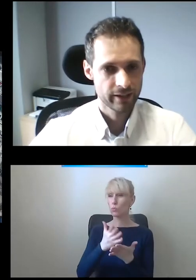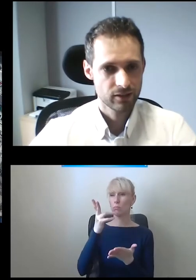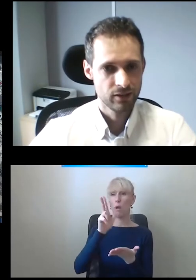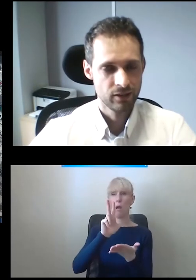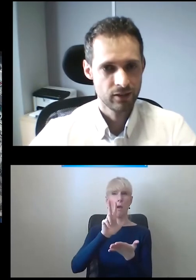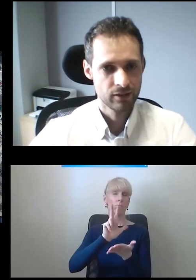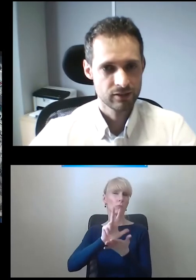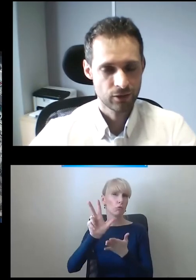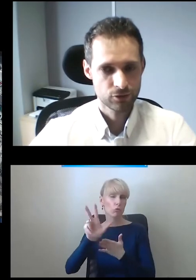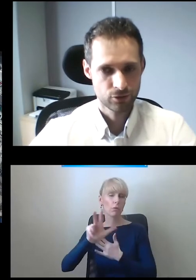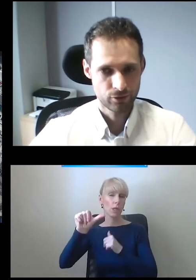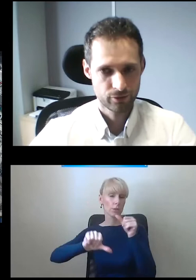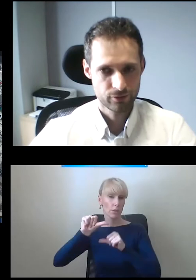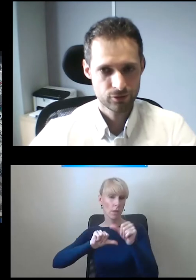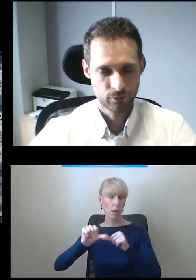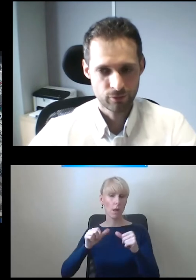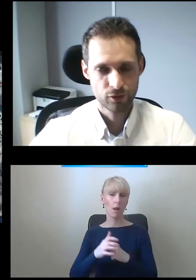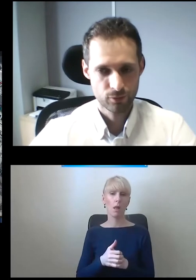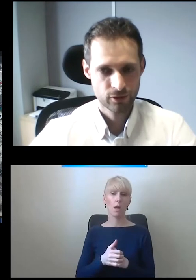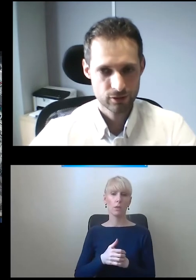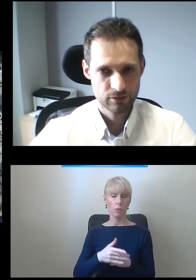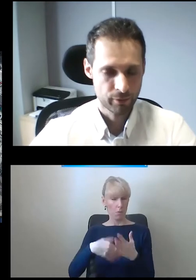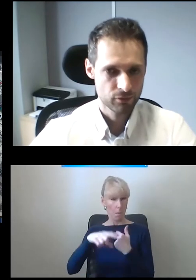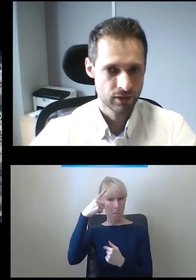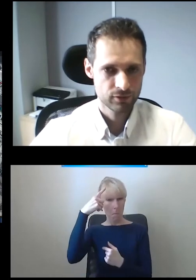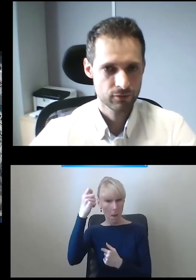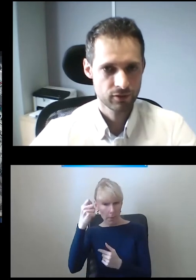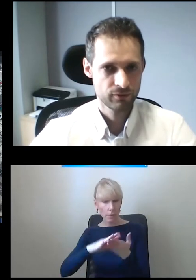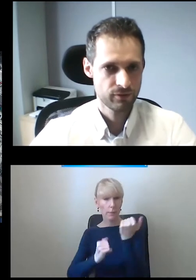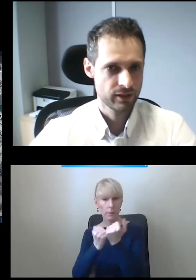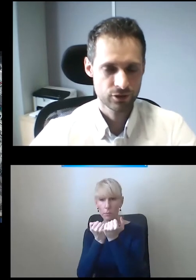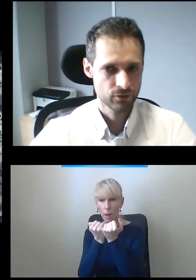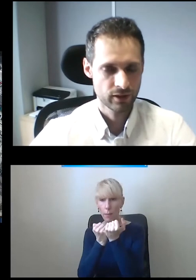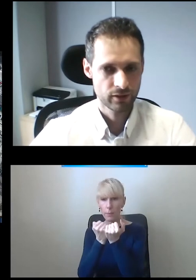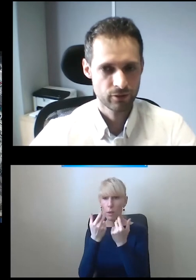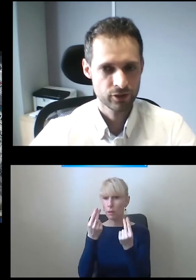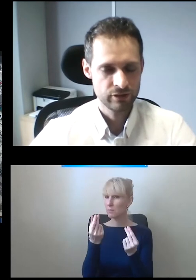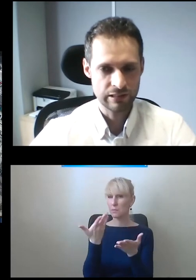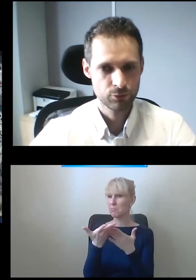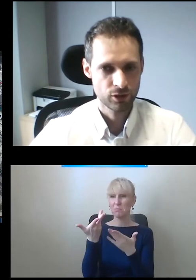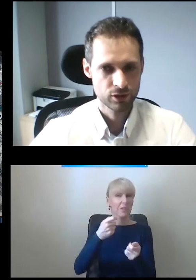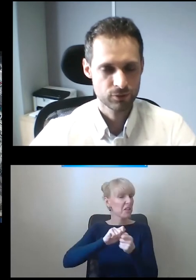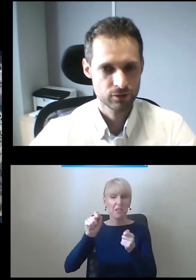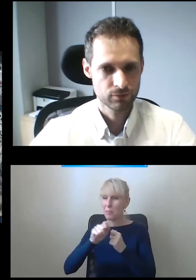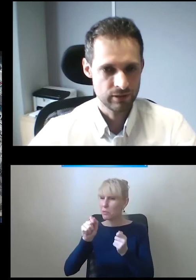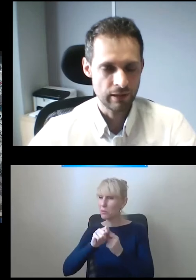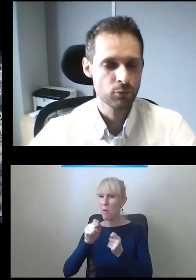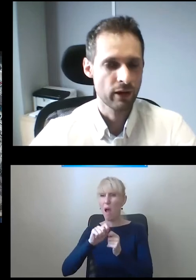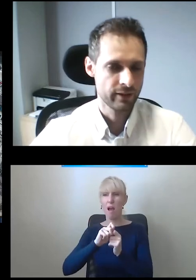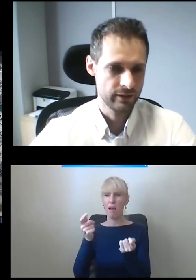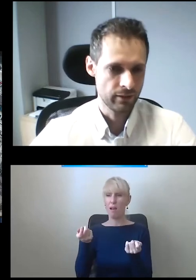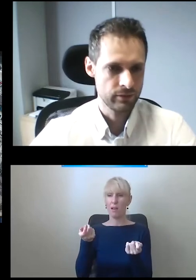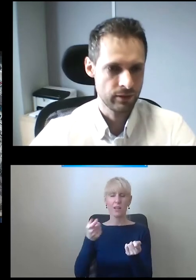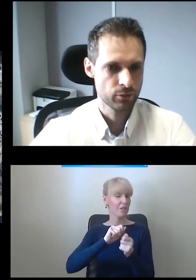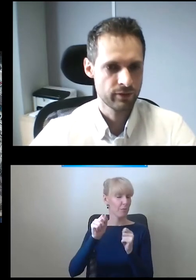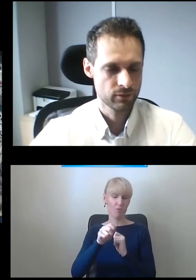lat i z tego co mi wiadomo, z papierów serwisowych wynika, że ona nie zepsuła się przez, nie było